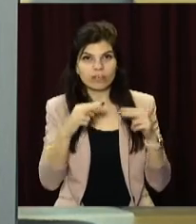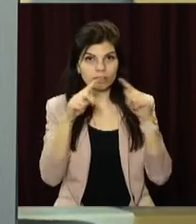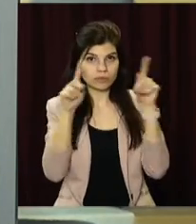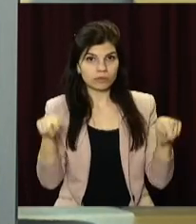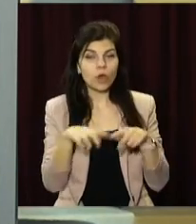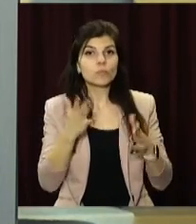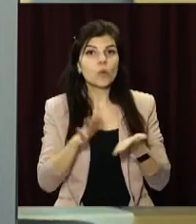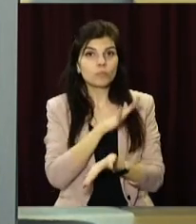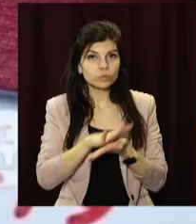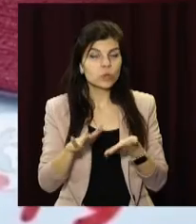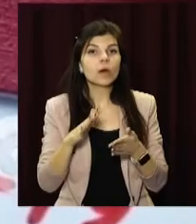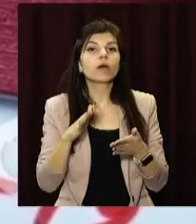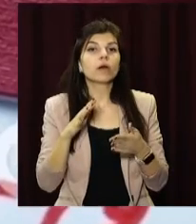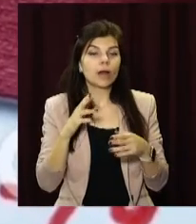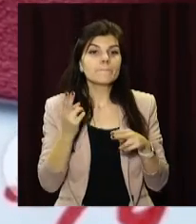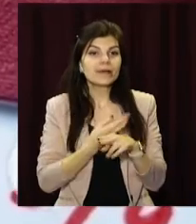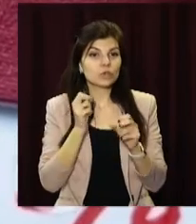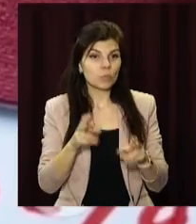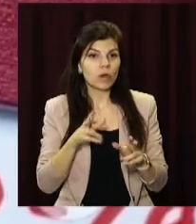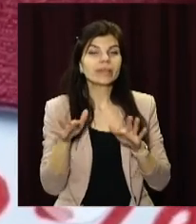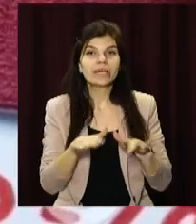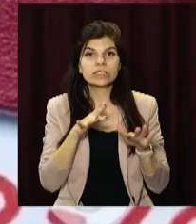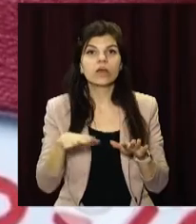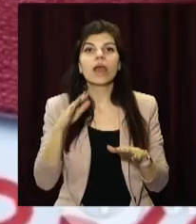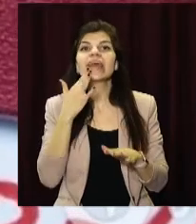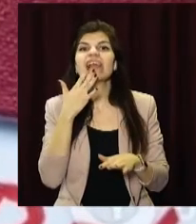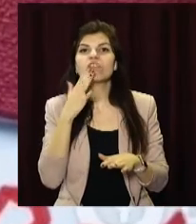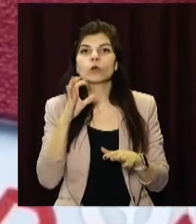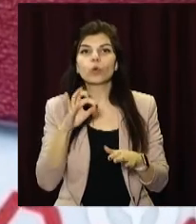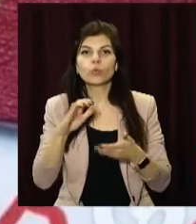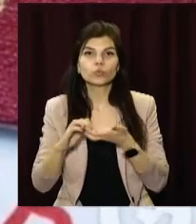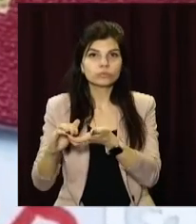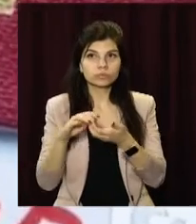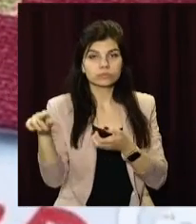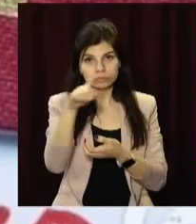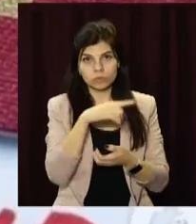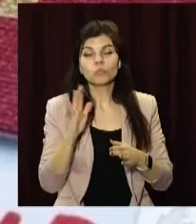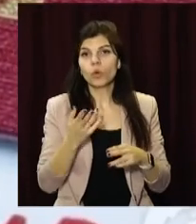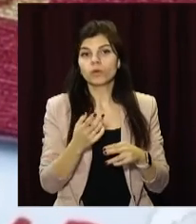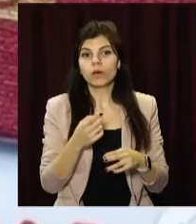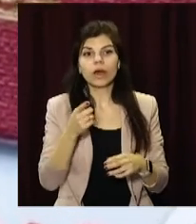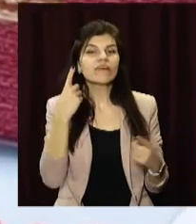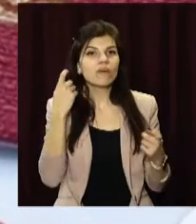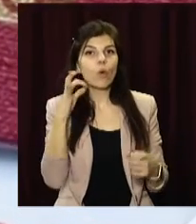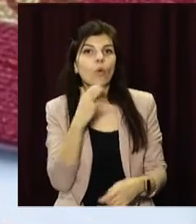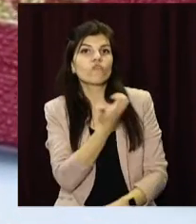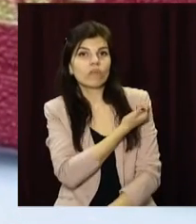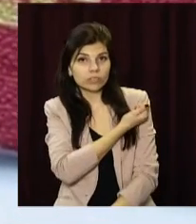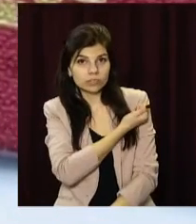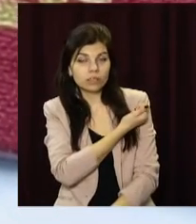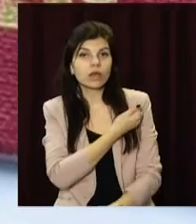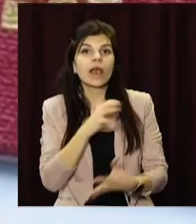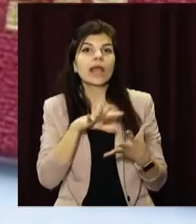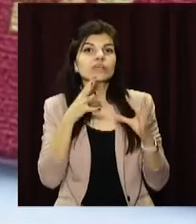безкоштовним, безпечним і діятиме в усіх країнах-членах Євросоюзу. У ньому будуть дані про вакцинацію,